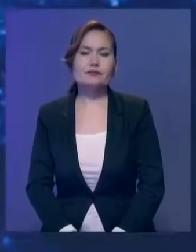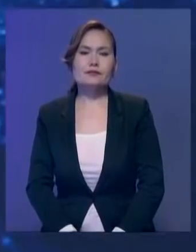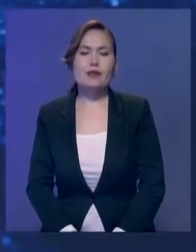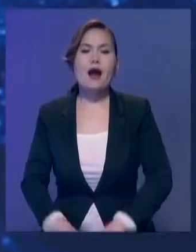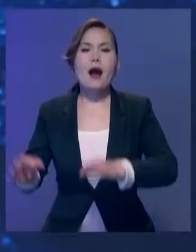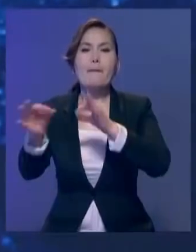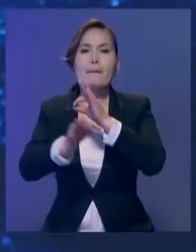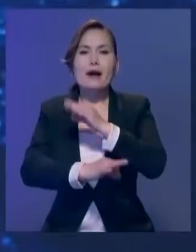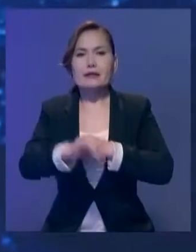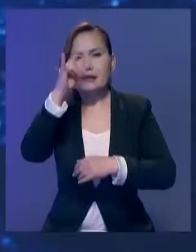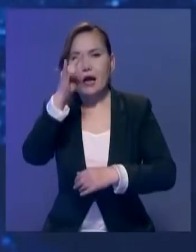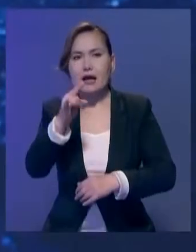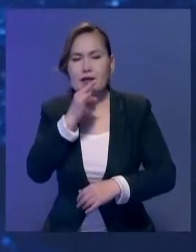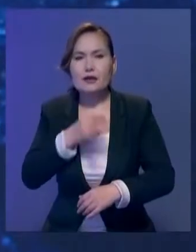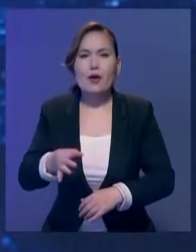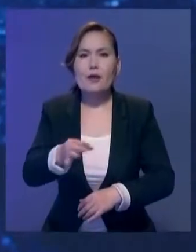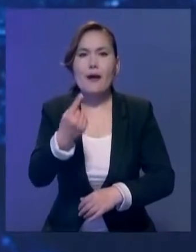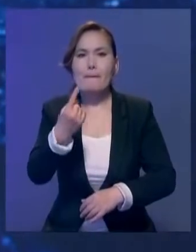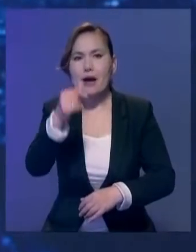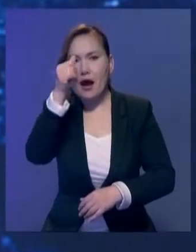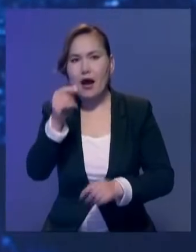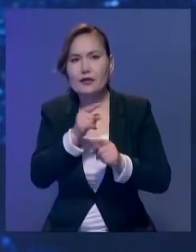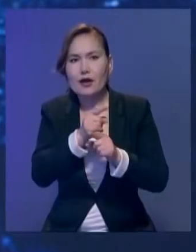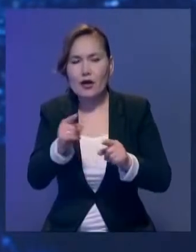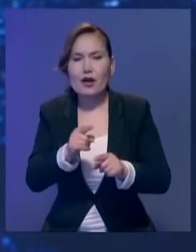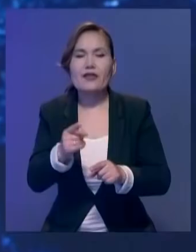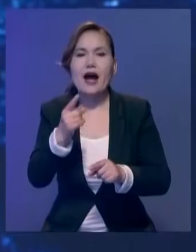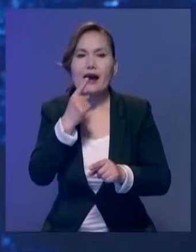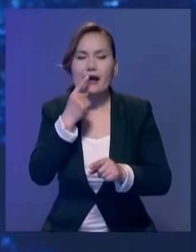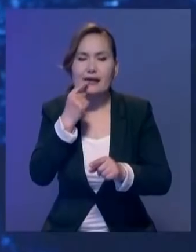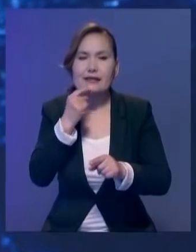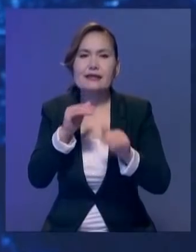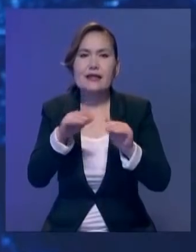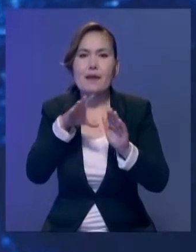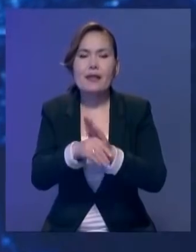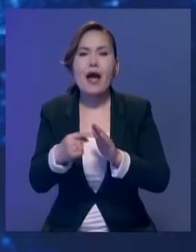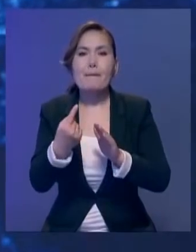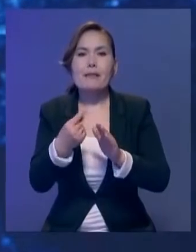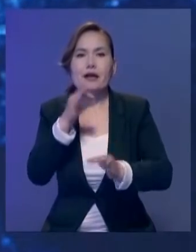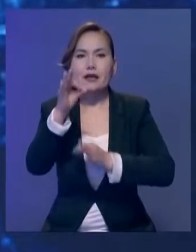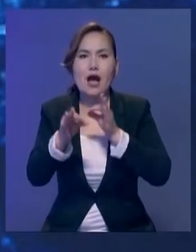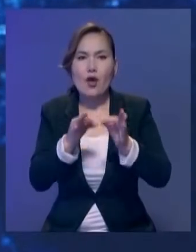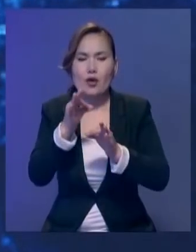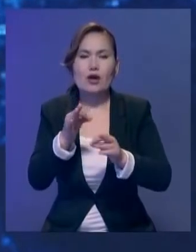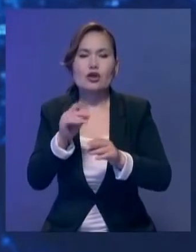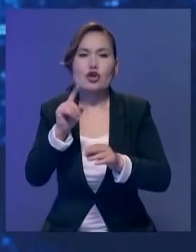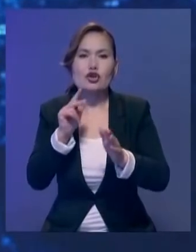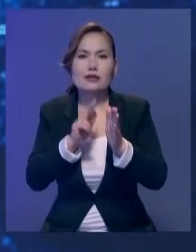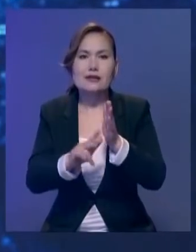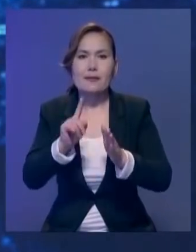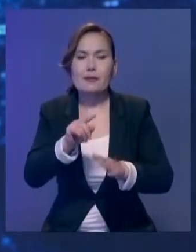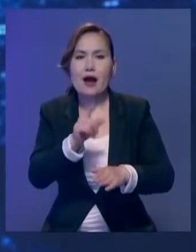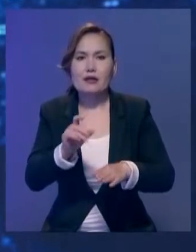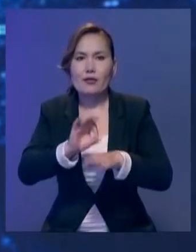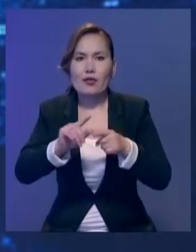Батыс Қазақстан облысы бір айдан астам уақыт бойы қызыл аймақта. Тек бір тәуілікте тағы 181 адамның